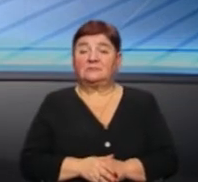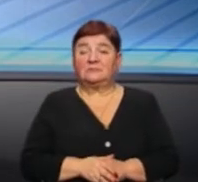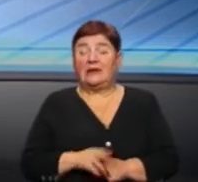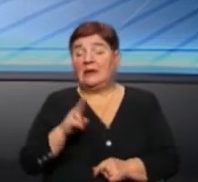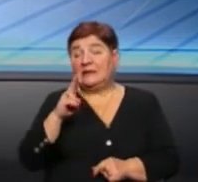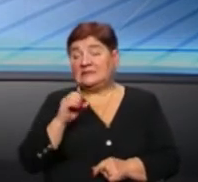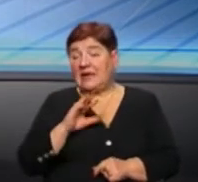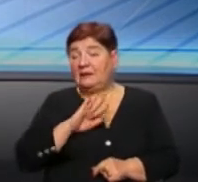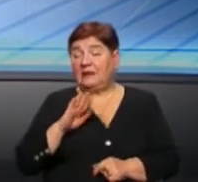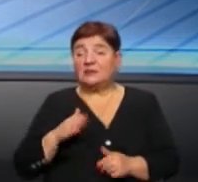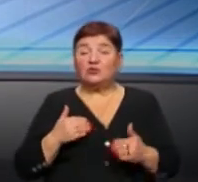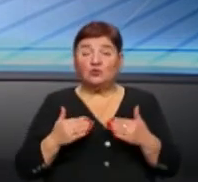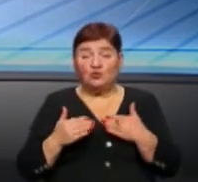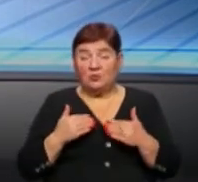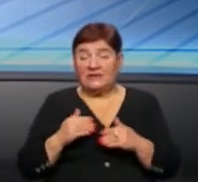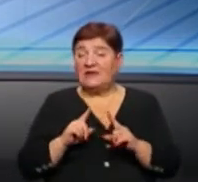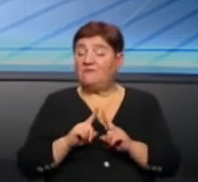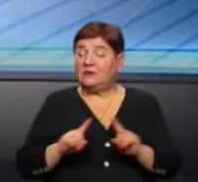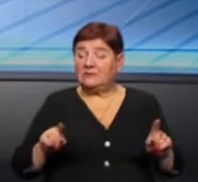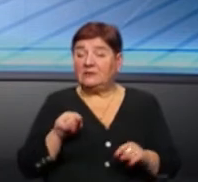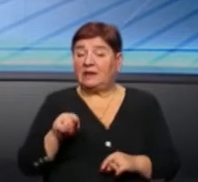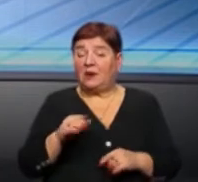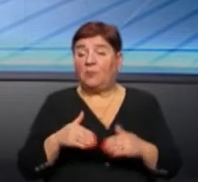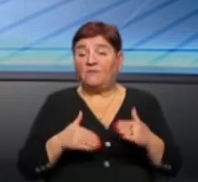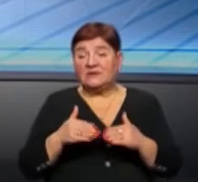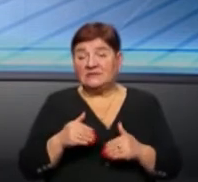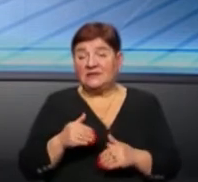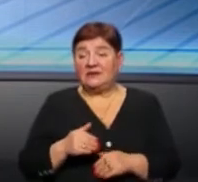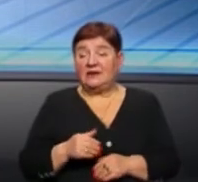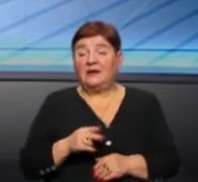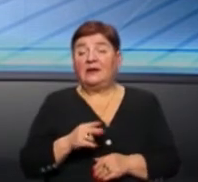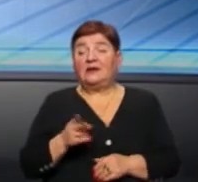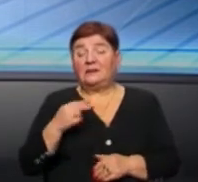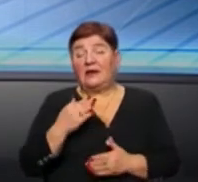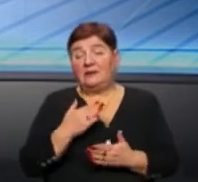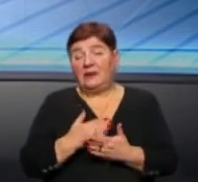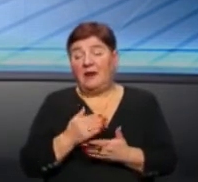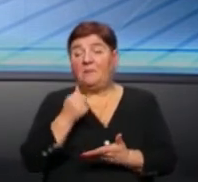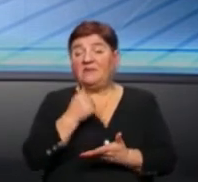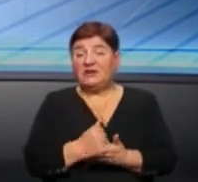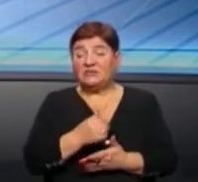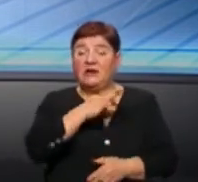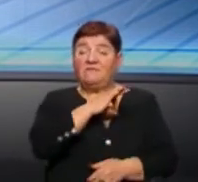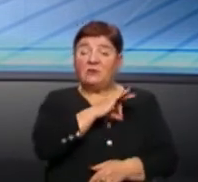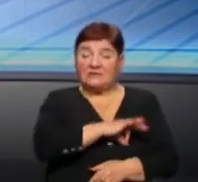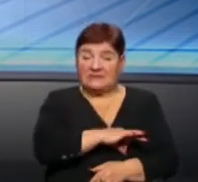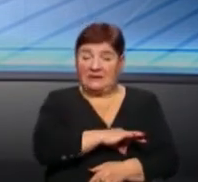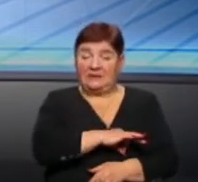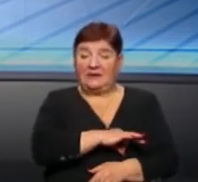Це не стосується винятково тих професій, де є підтвердженим, скажімо так, використання,